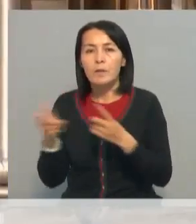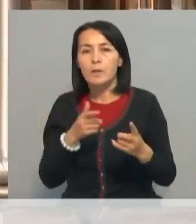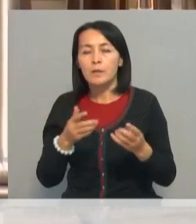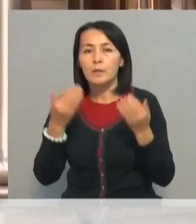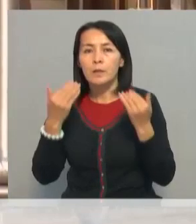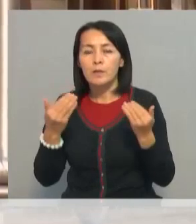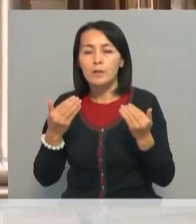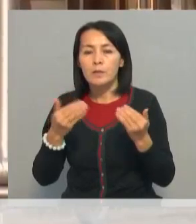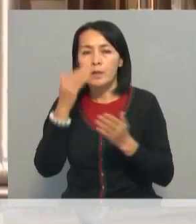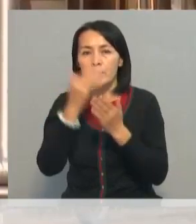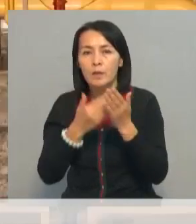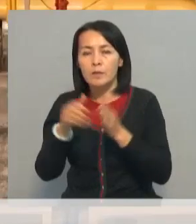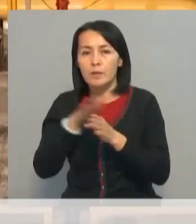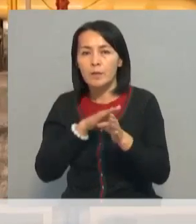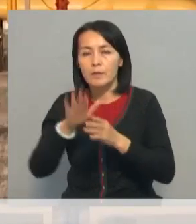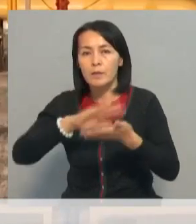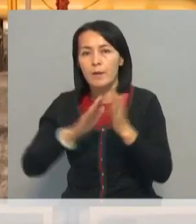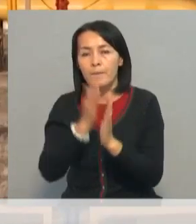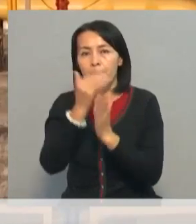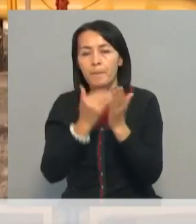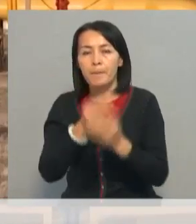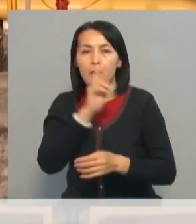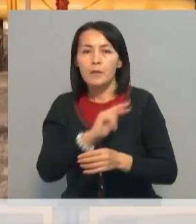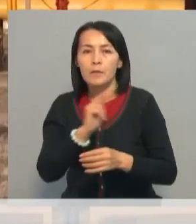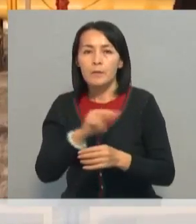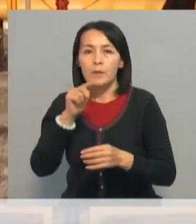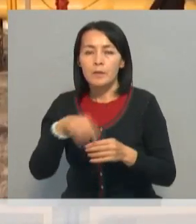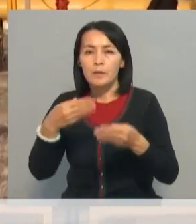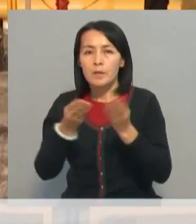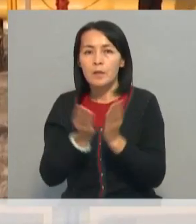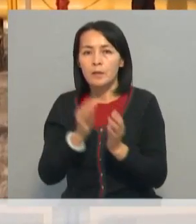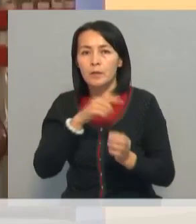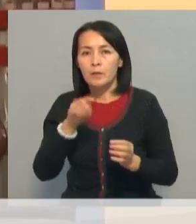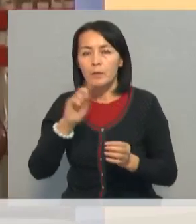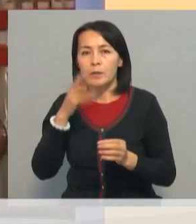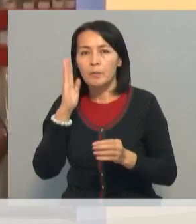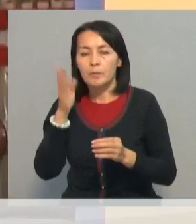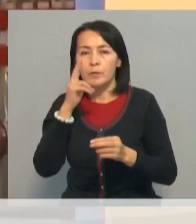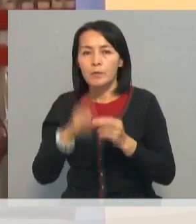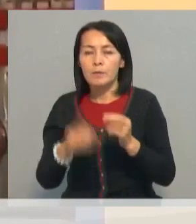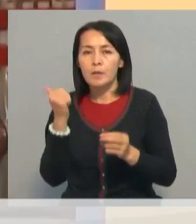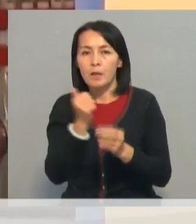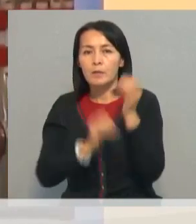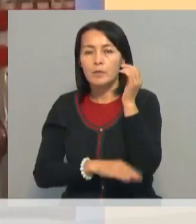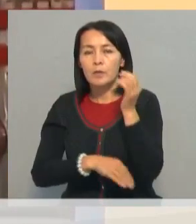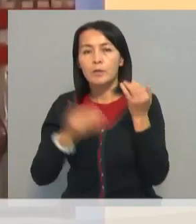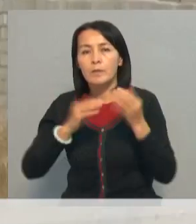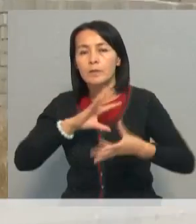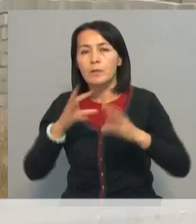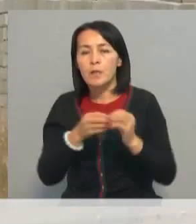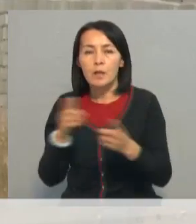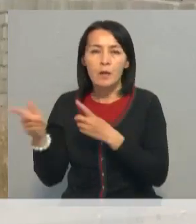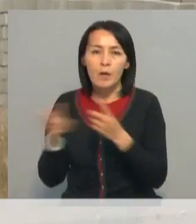инфраструктурных сетей также ведется согласно графику. А ремонтные работы на котле номер один будут завершены к концу недели. В целом, ход